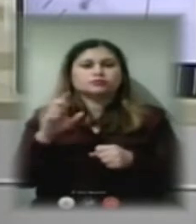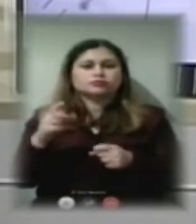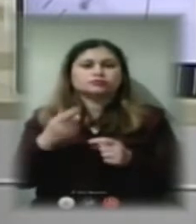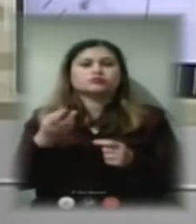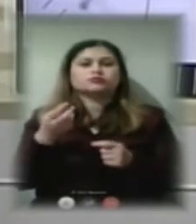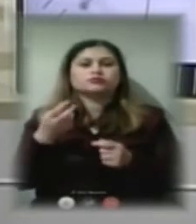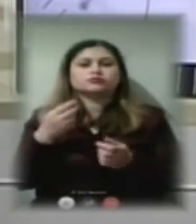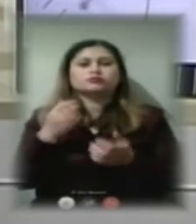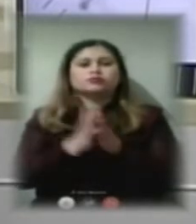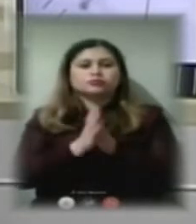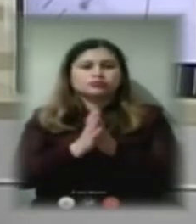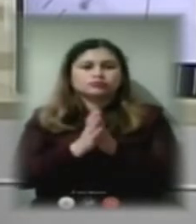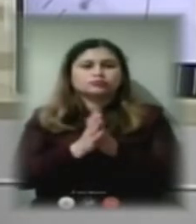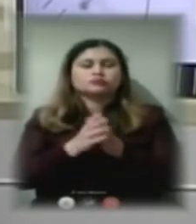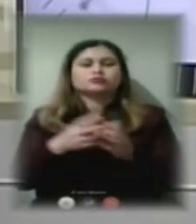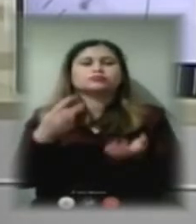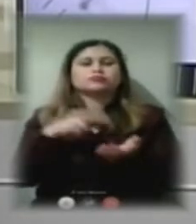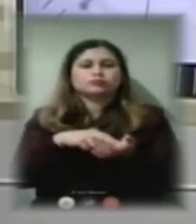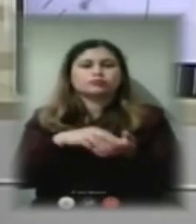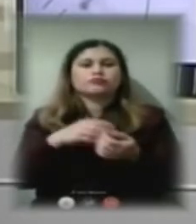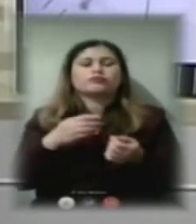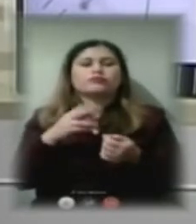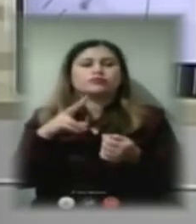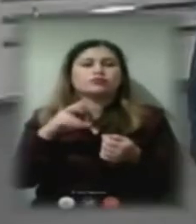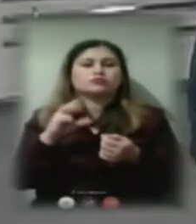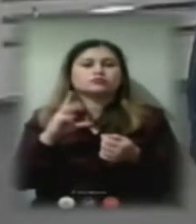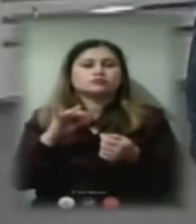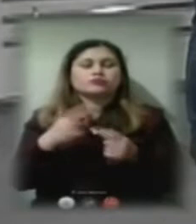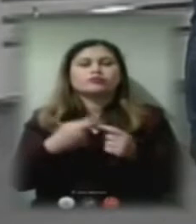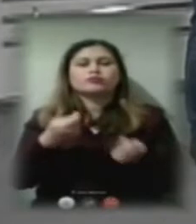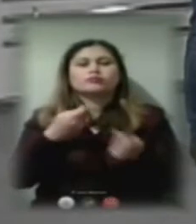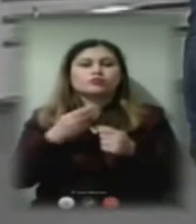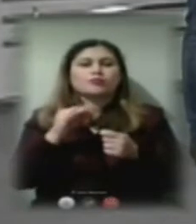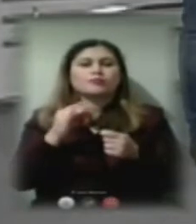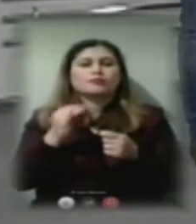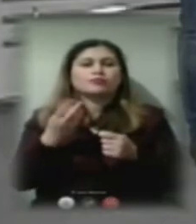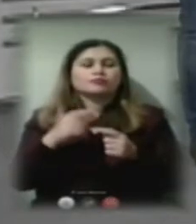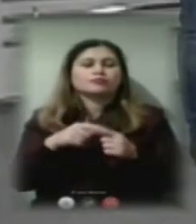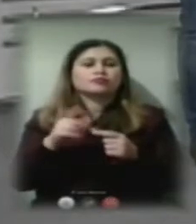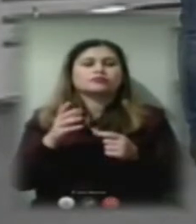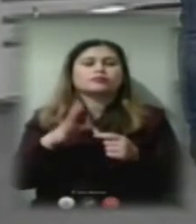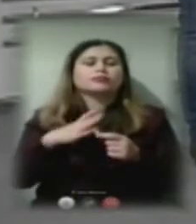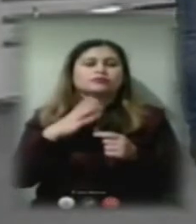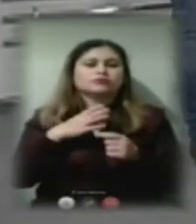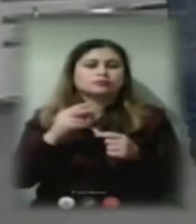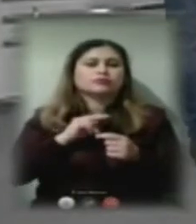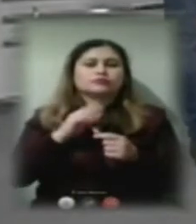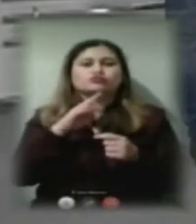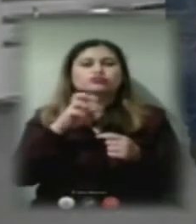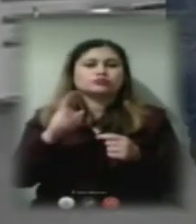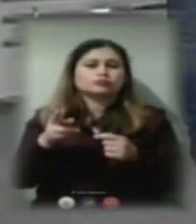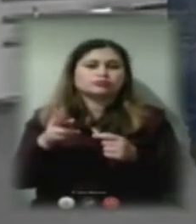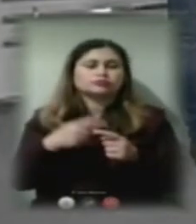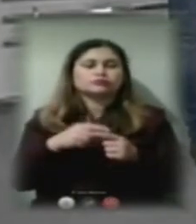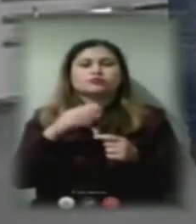ласка, ставайте власниками. Тому що керуюча компанія – це бувші працівники ЖЕКів. Методика